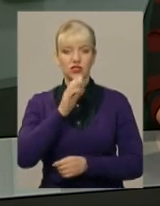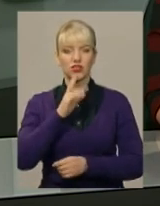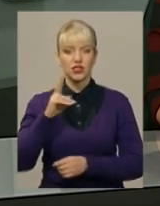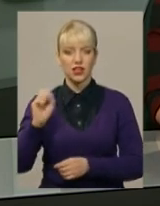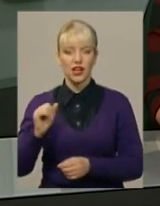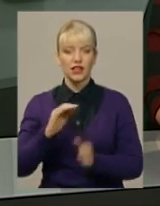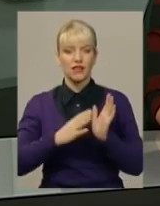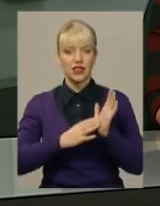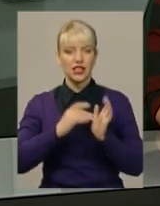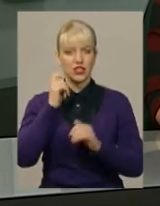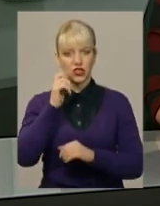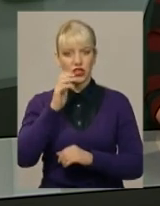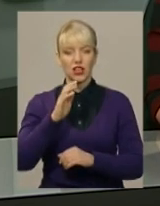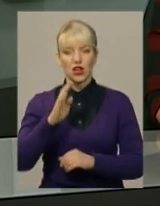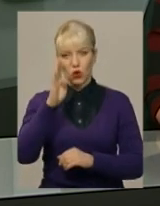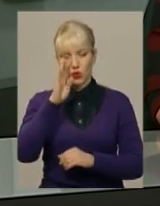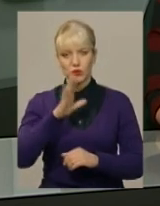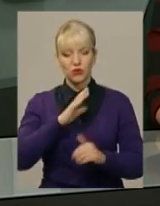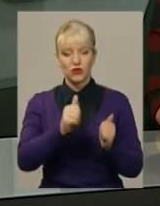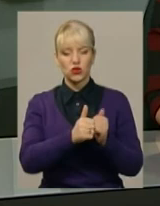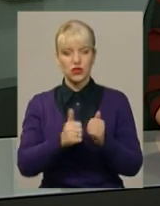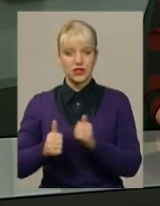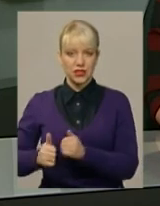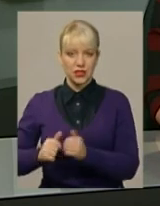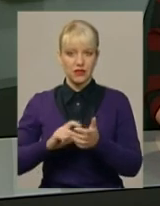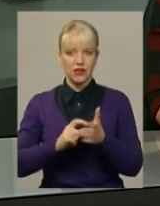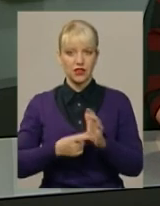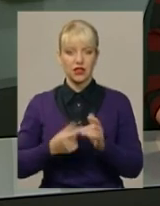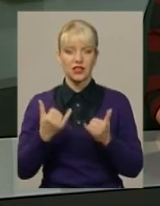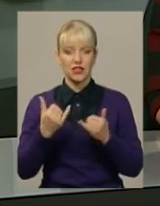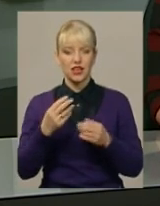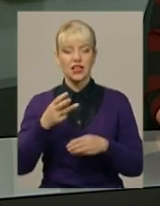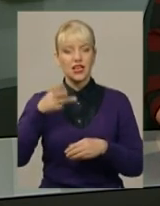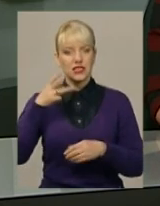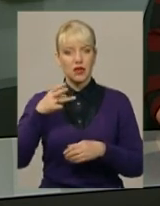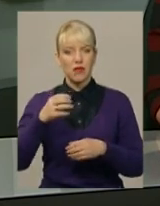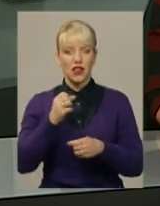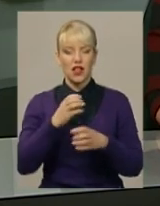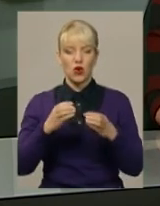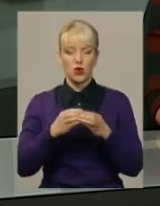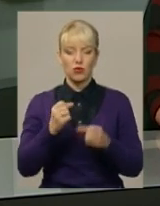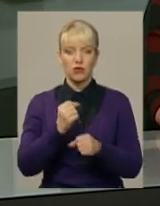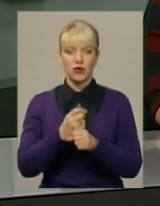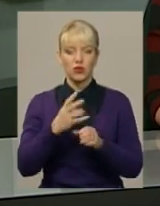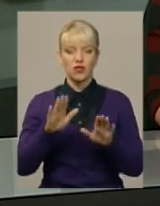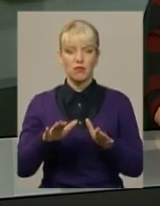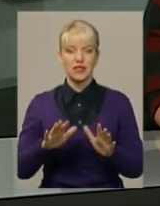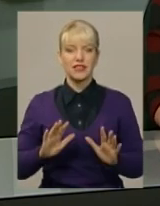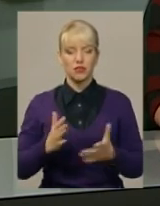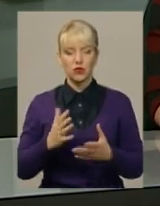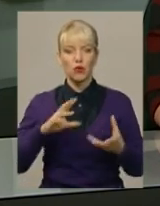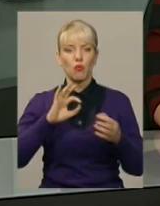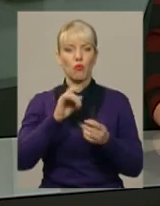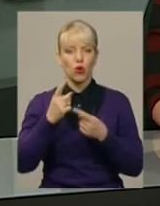хлопчик. Вони знаходилися у сусідніх квартирах. Наразі наша знімальна група працює на місці події. Подробиці розповімо в підсумковому